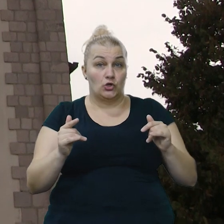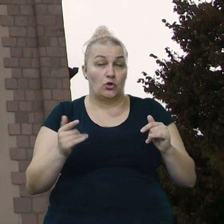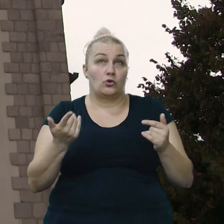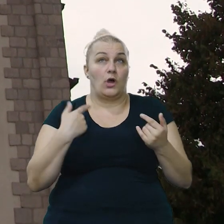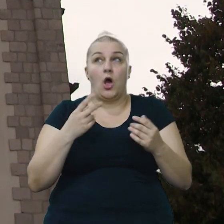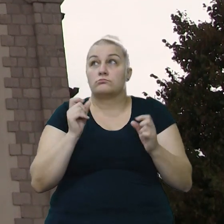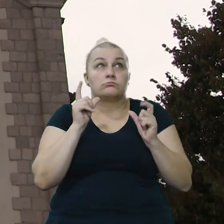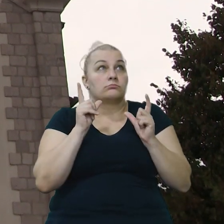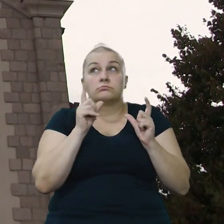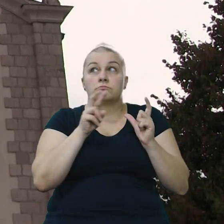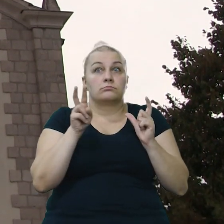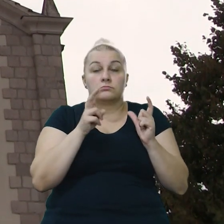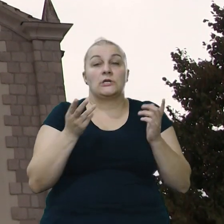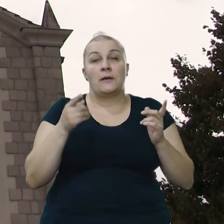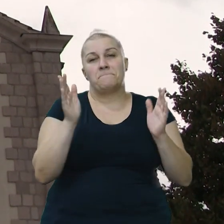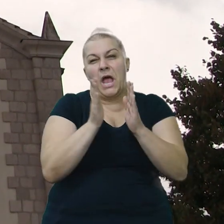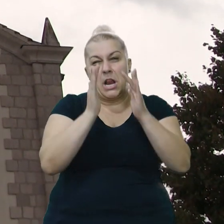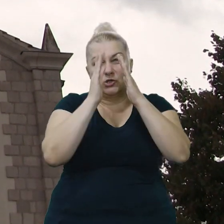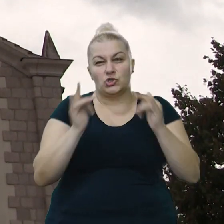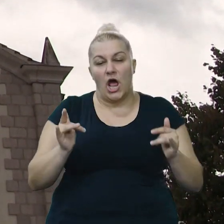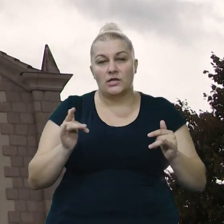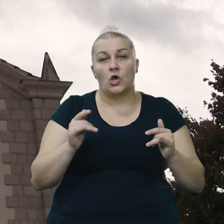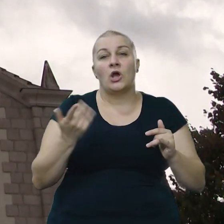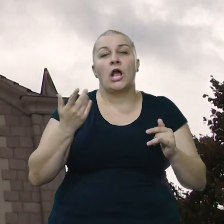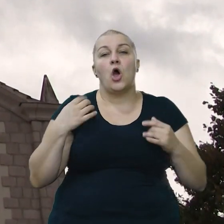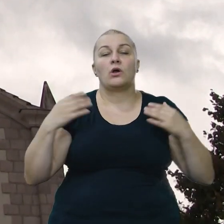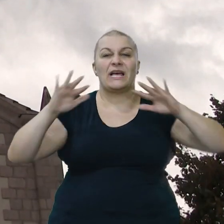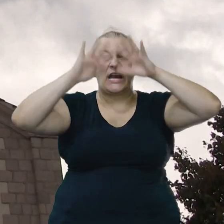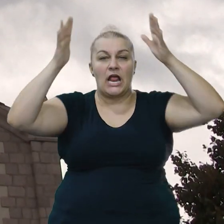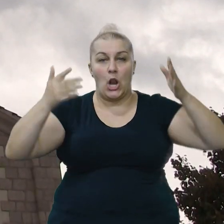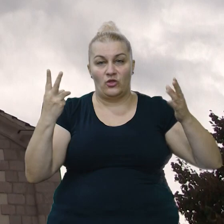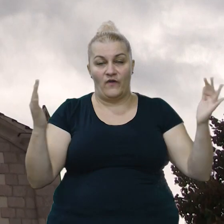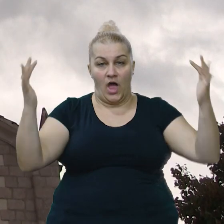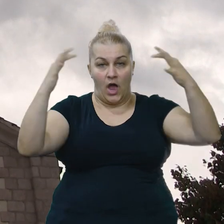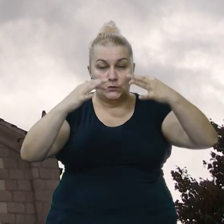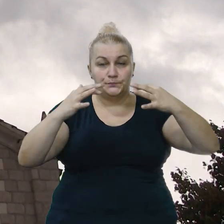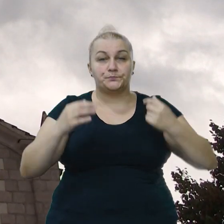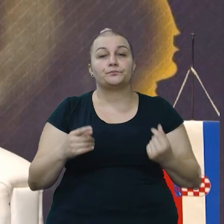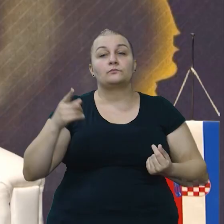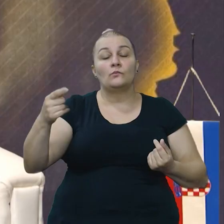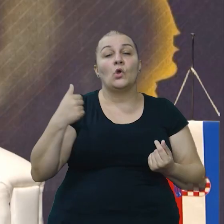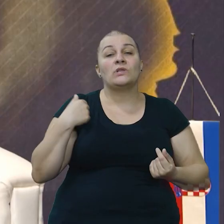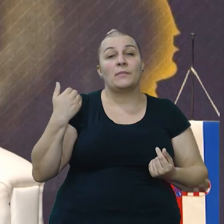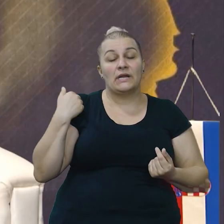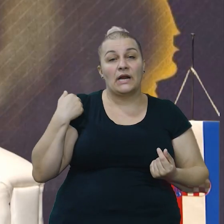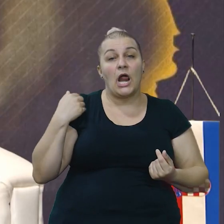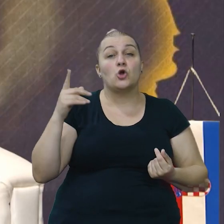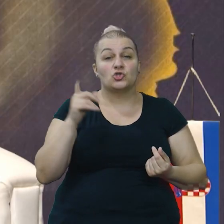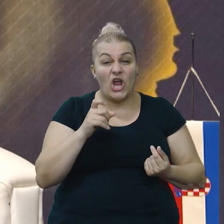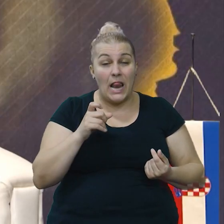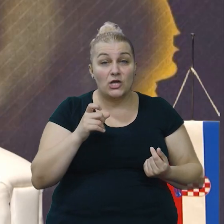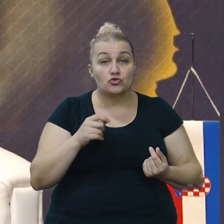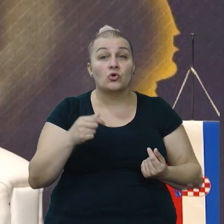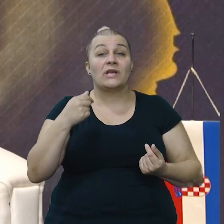spavanje, nego je budno oko, mali šator od dva šatorska krila, on je meni rekao Ćjeliću,